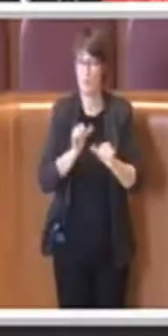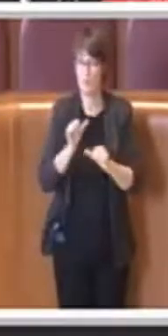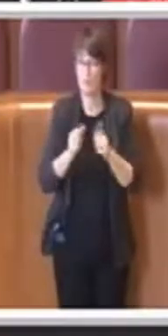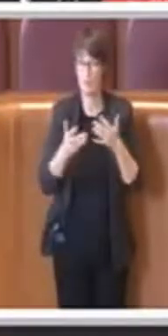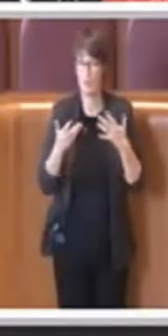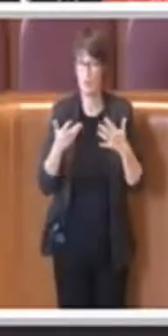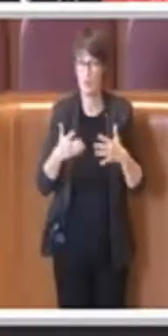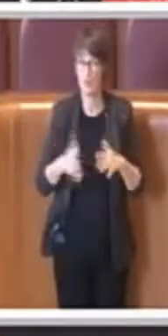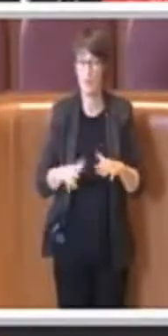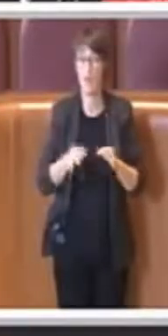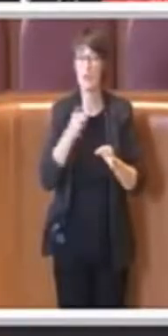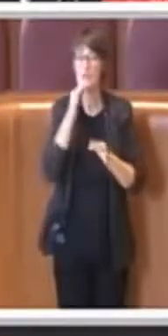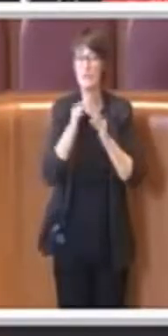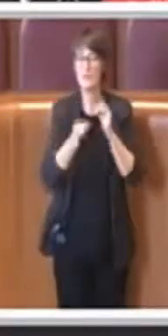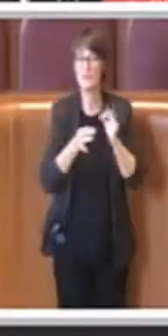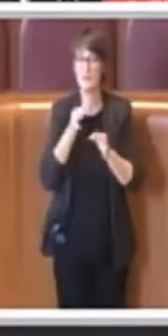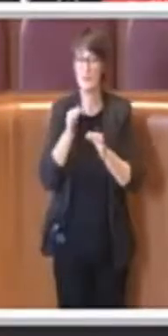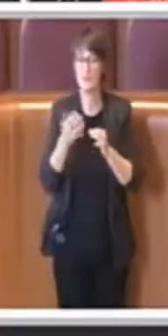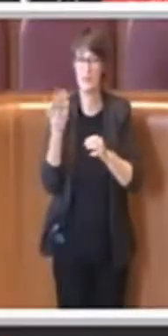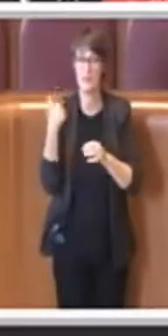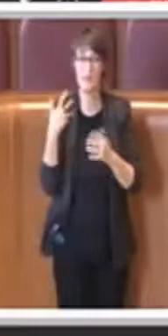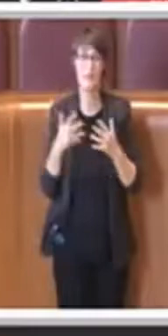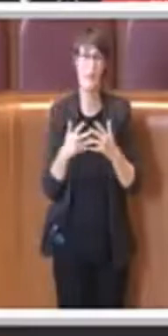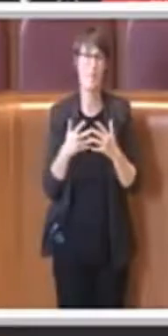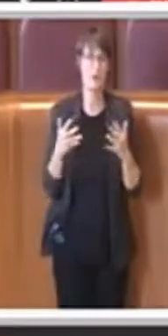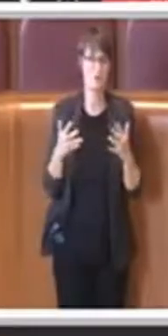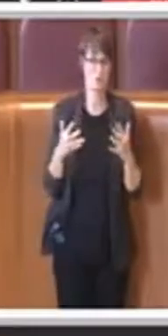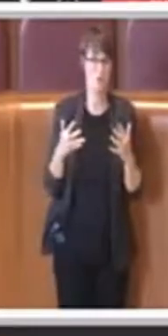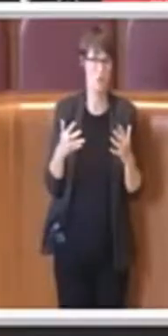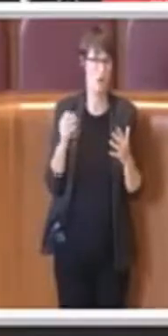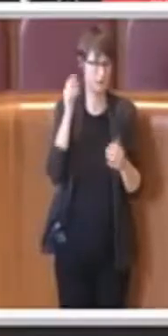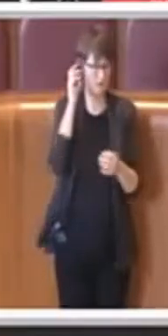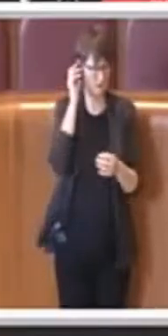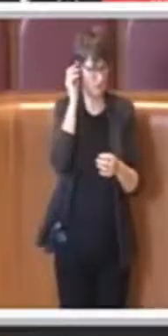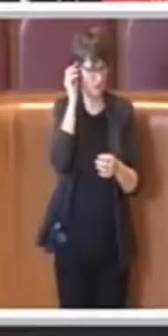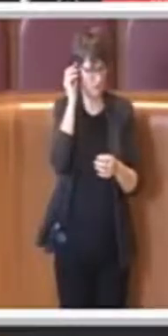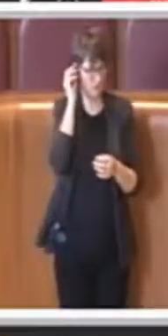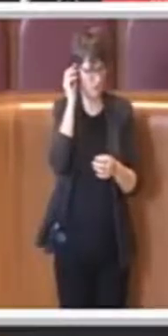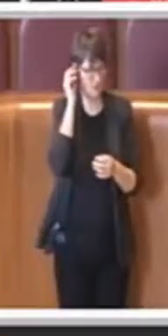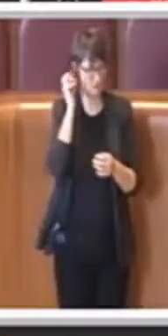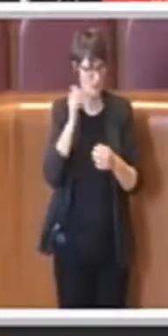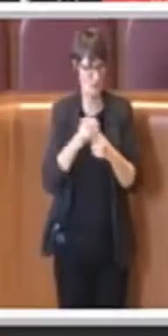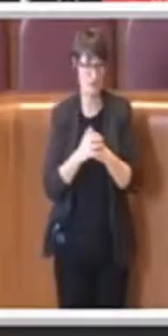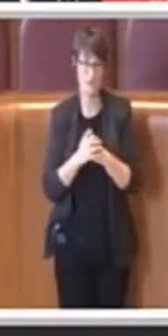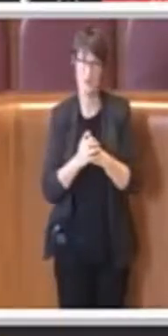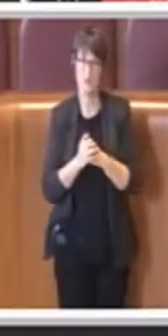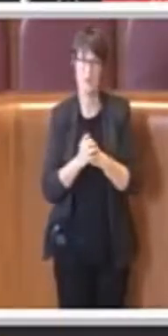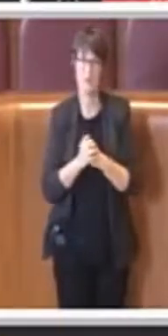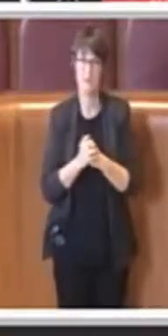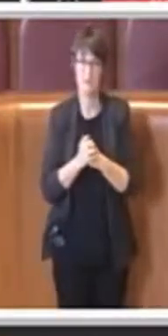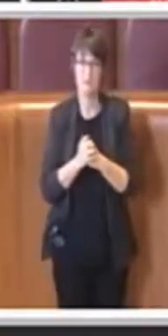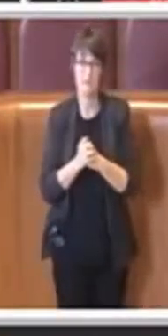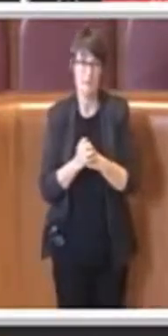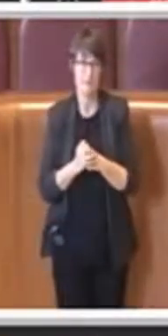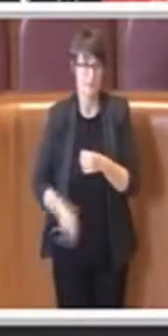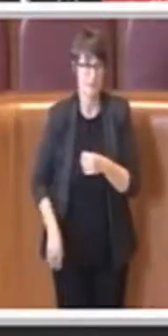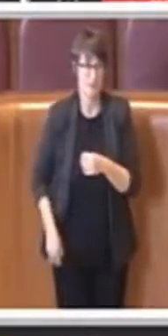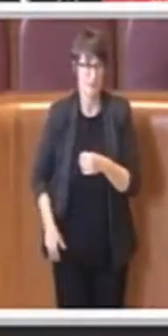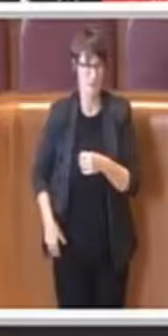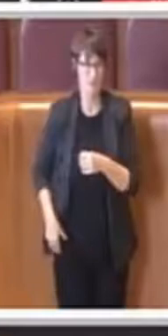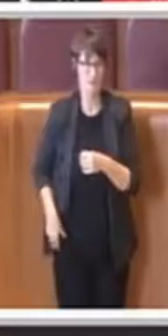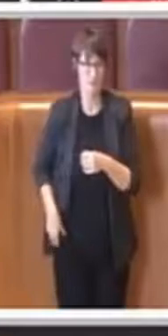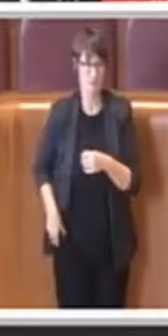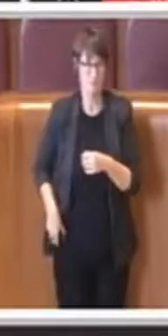maggioranza, vogliamo dire dei due